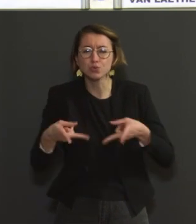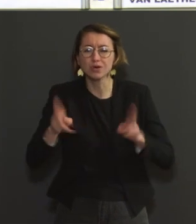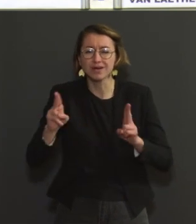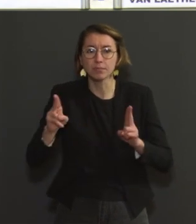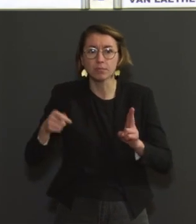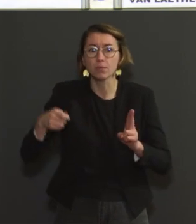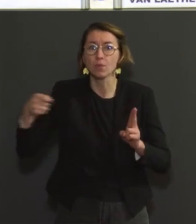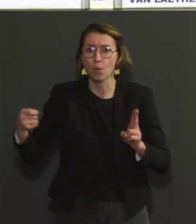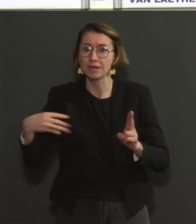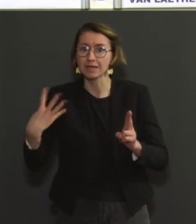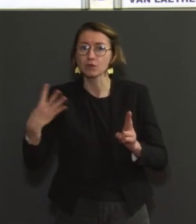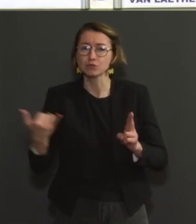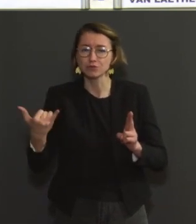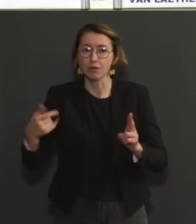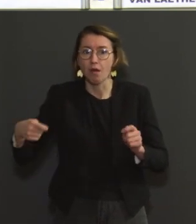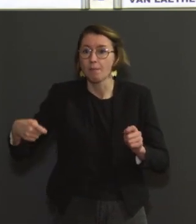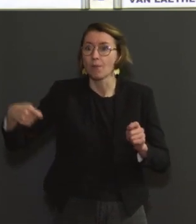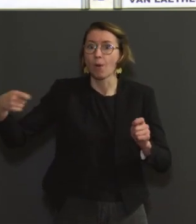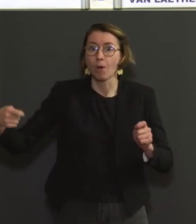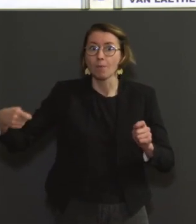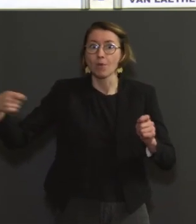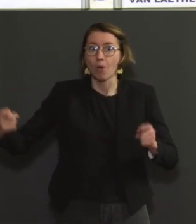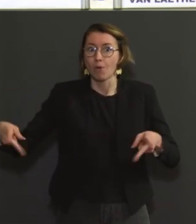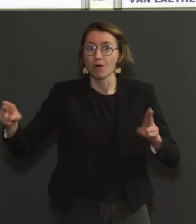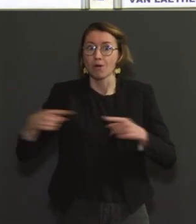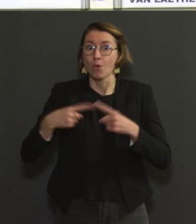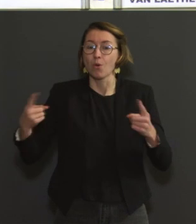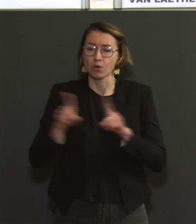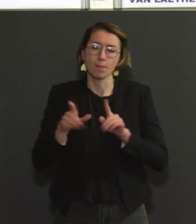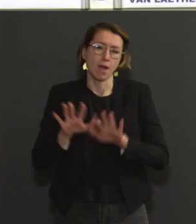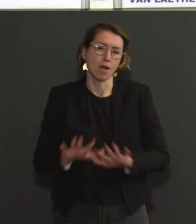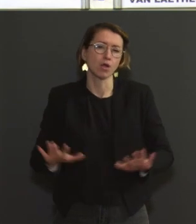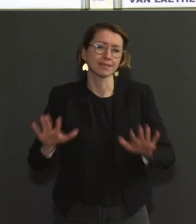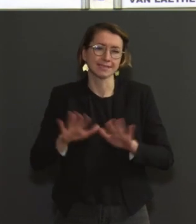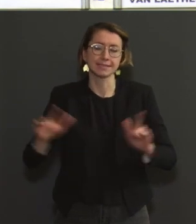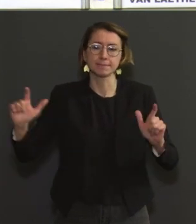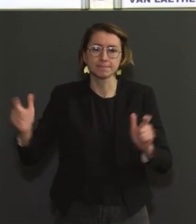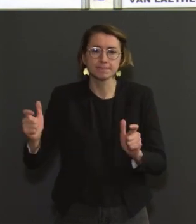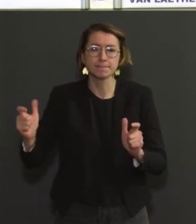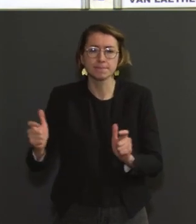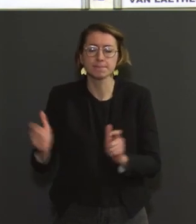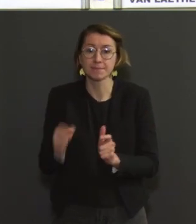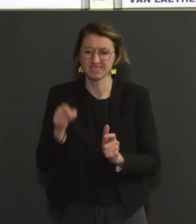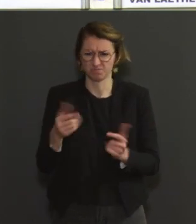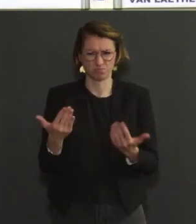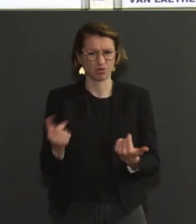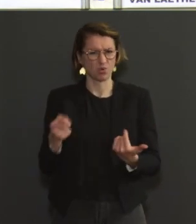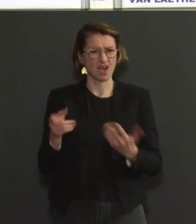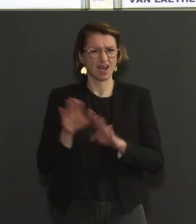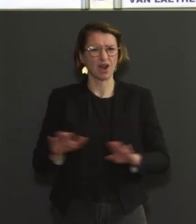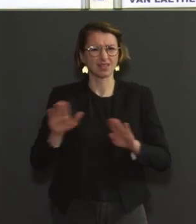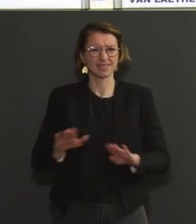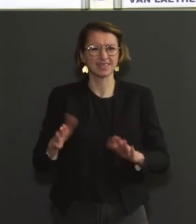ralentissement de cette diminution. Ralentissement qui peut être lié à l'élargissement de la politique de testing